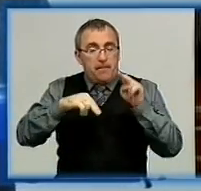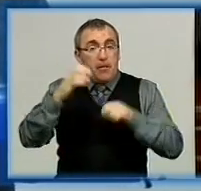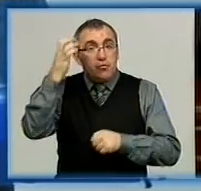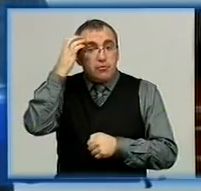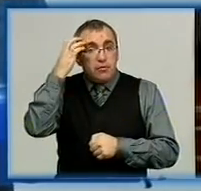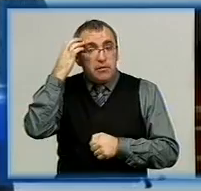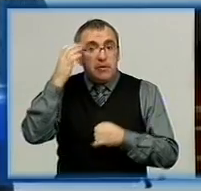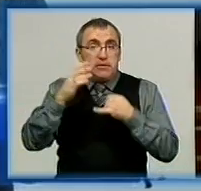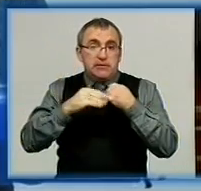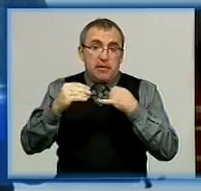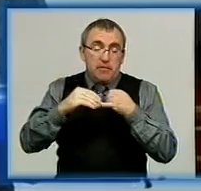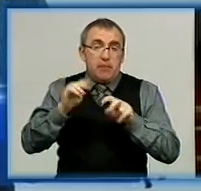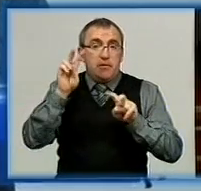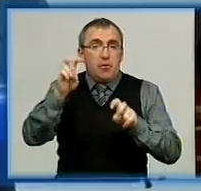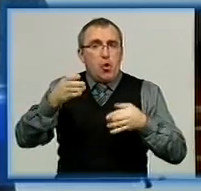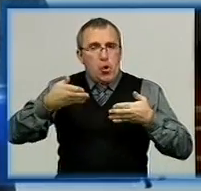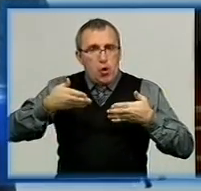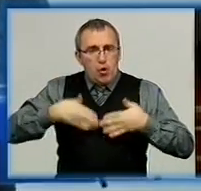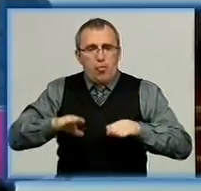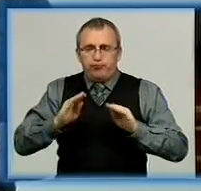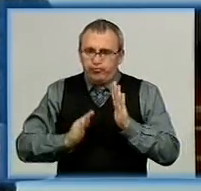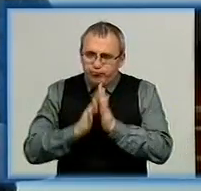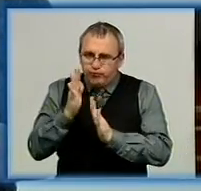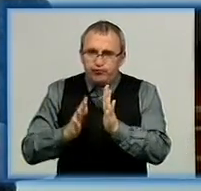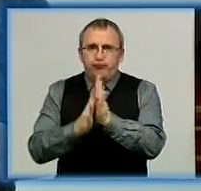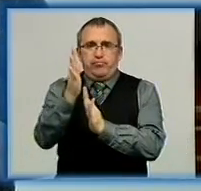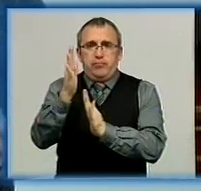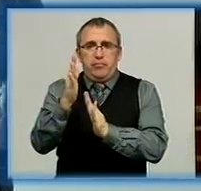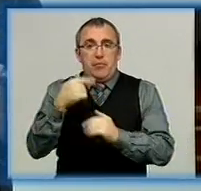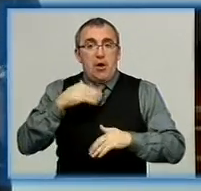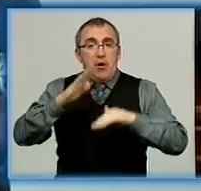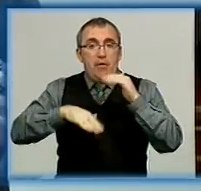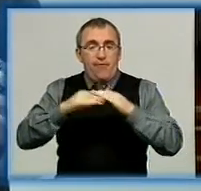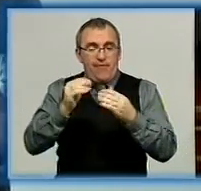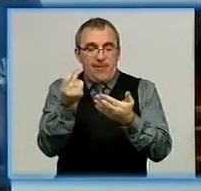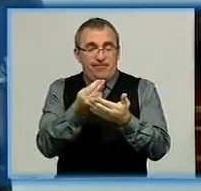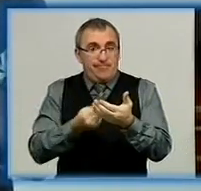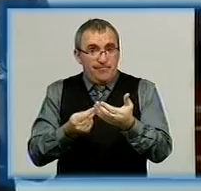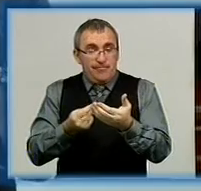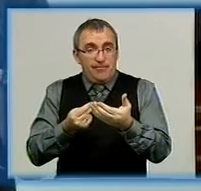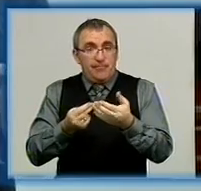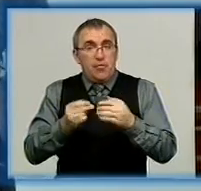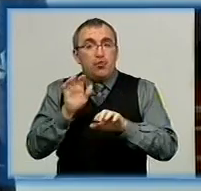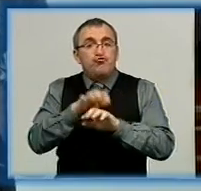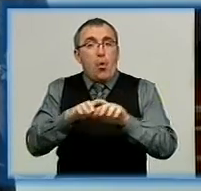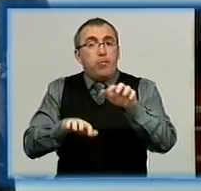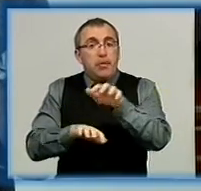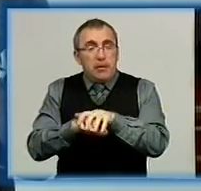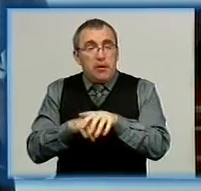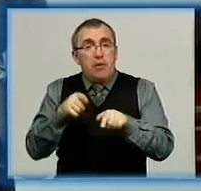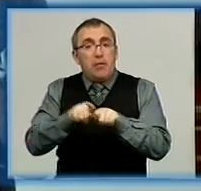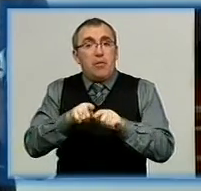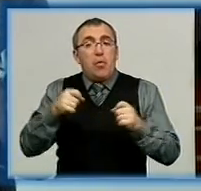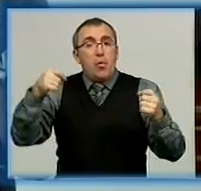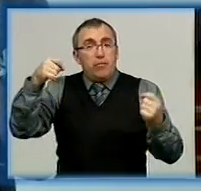якраз колір землі, символ родючості, плодючості. Я в руці тримаю писанку, яка називається «Чобітки». Вона конкретно